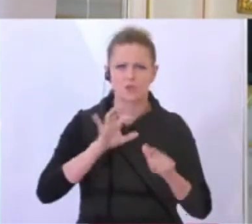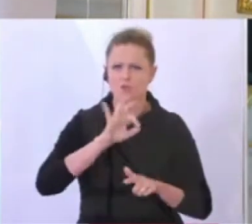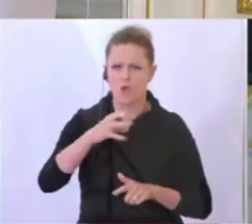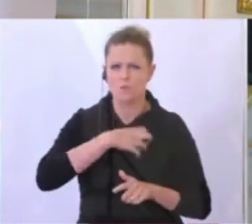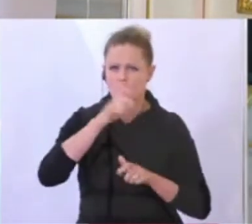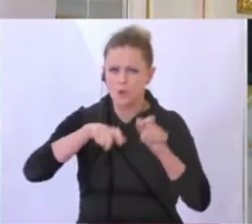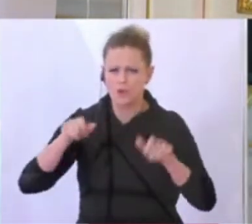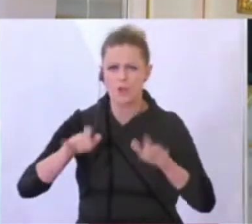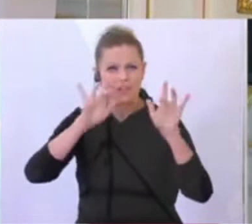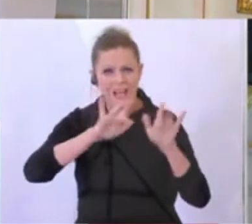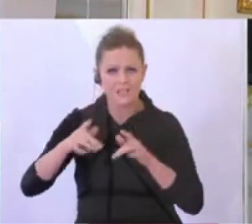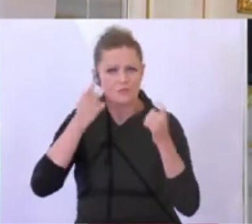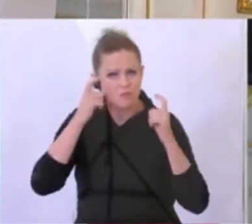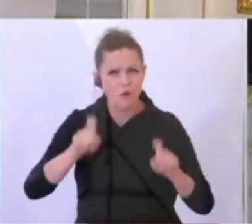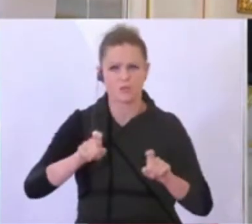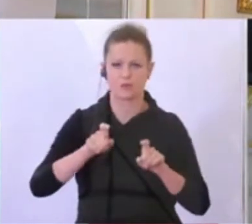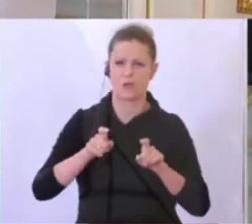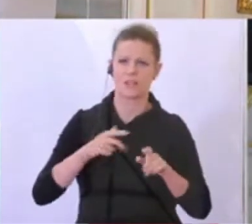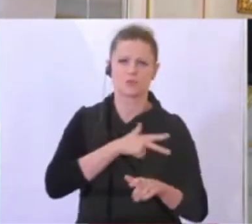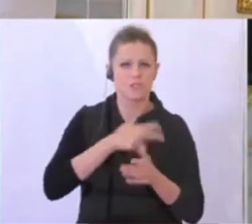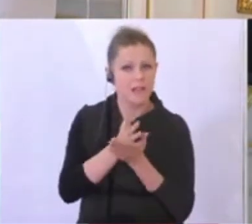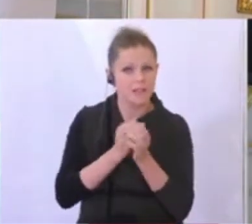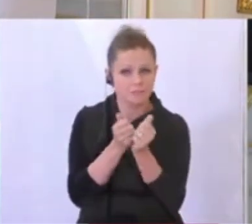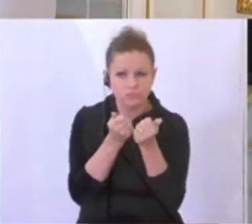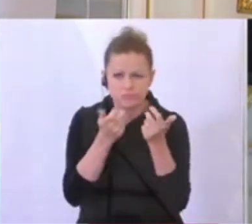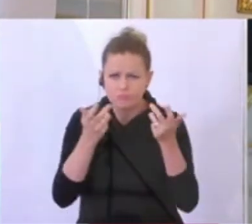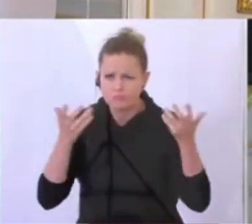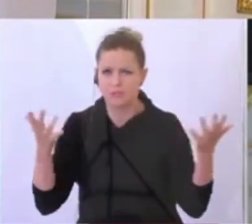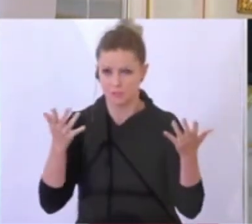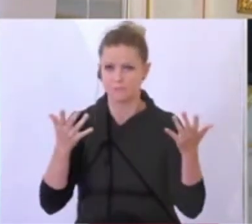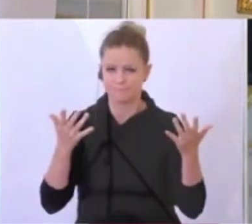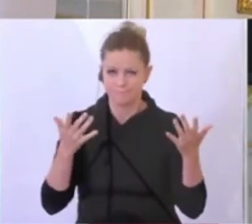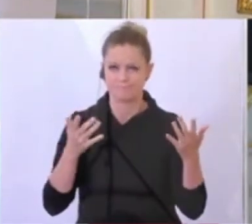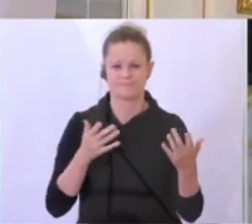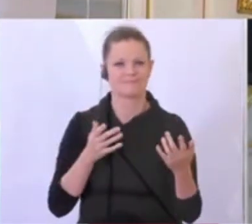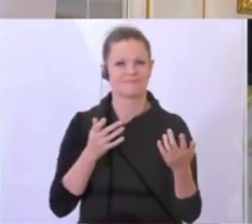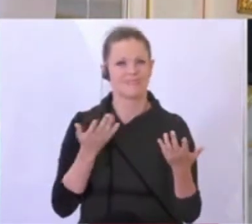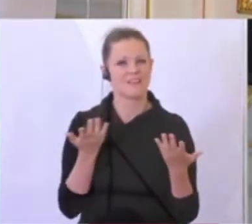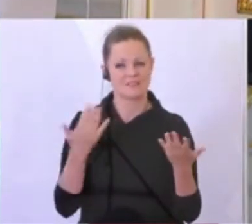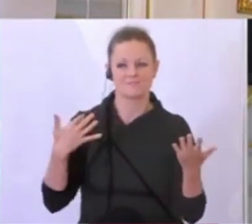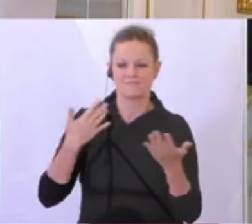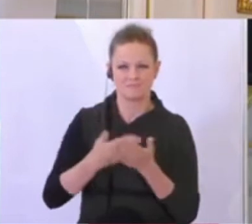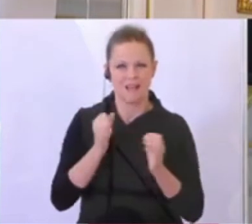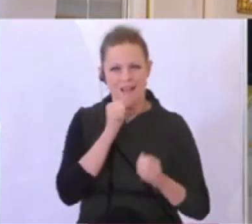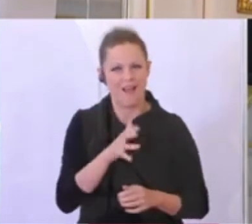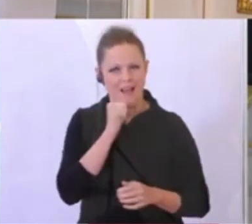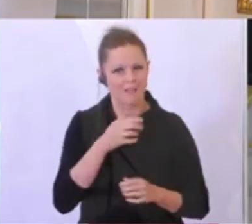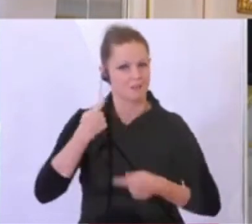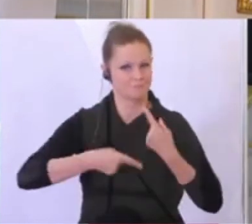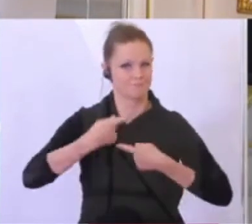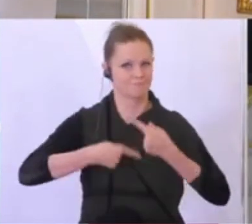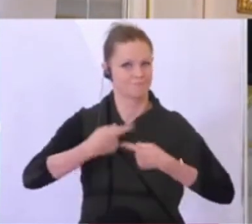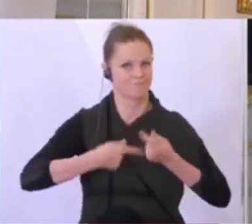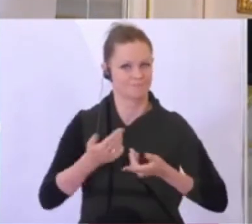Funktionieren der Daseinsvorsorge, die sozialen Dienste, das alles hat dazu beigetragen, dass der Alltag in den letzten Wochen ganz einfach funktioniert